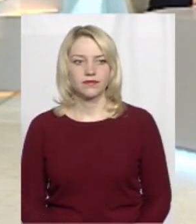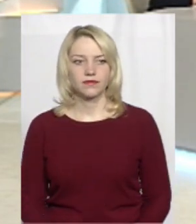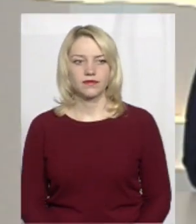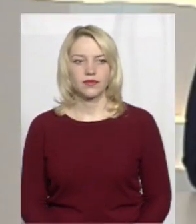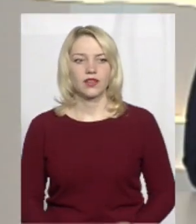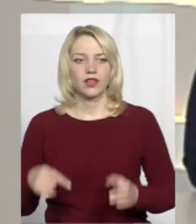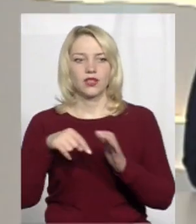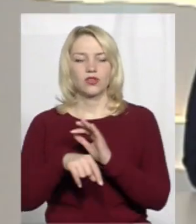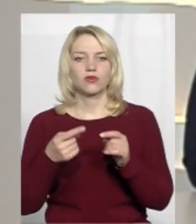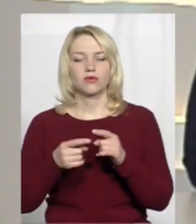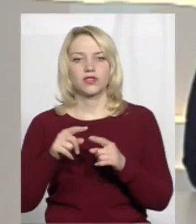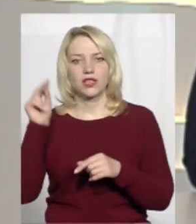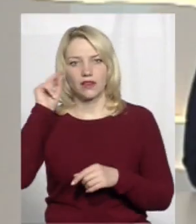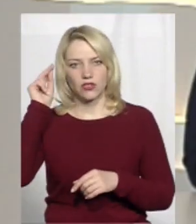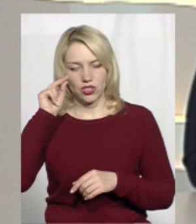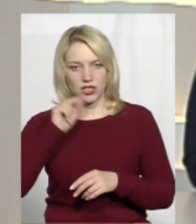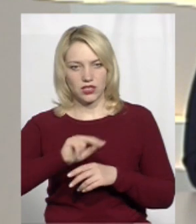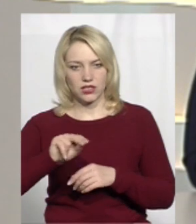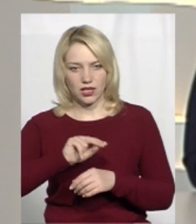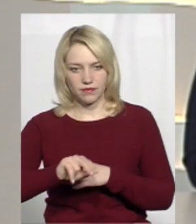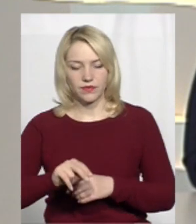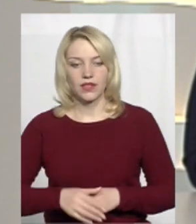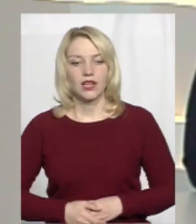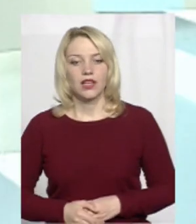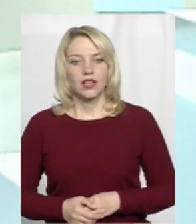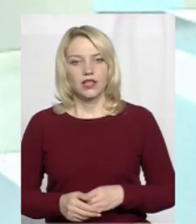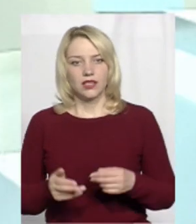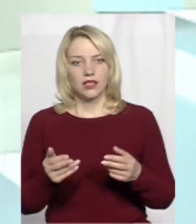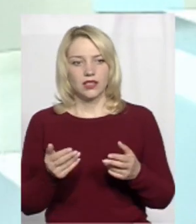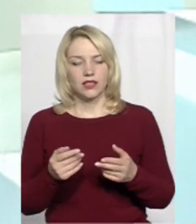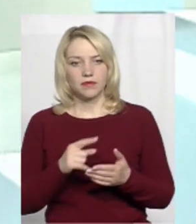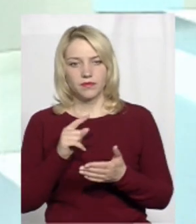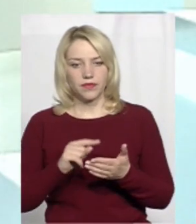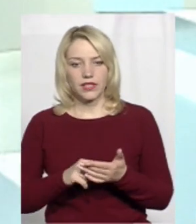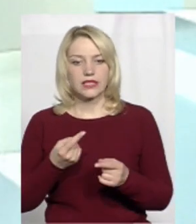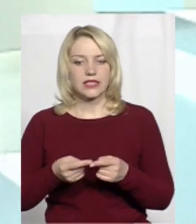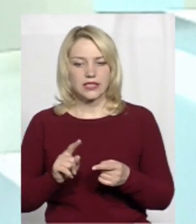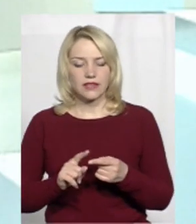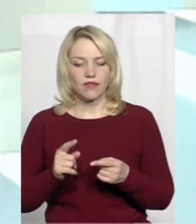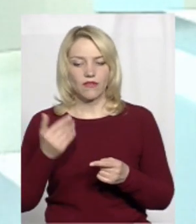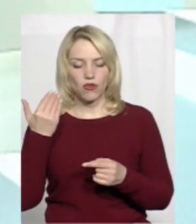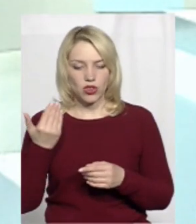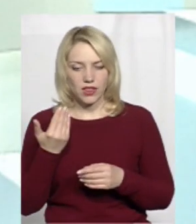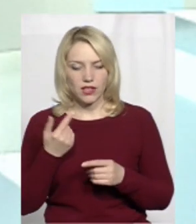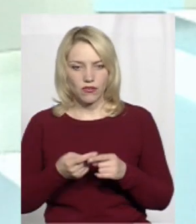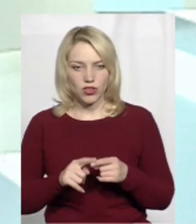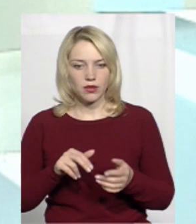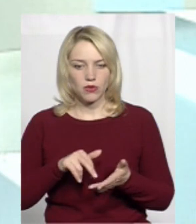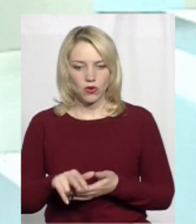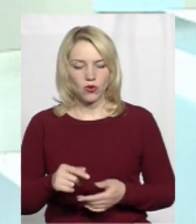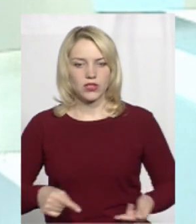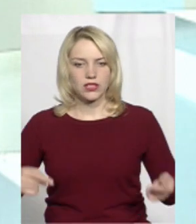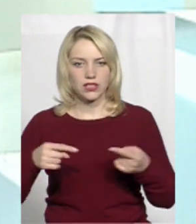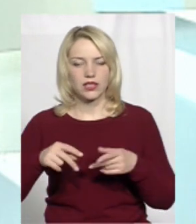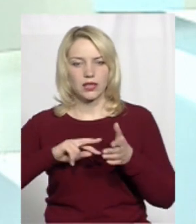Тобто це навчання фактично? Вони проходять, згідно указаного плану, це проходять